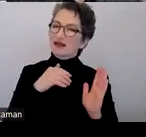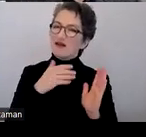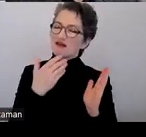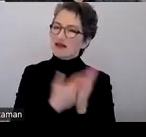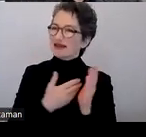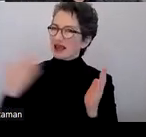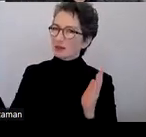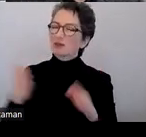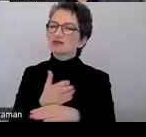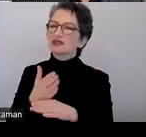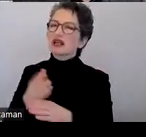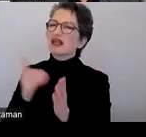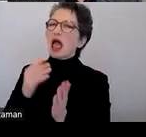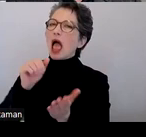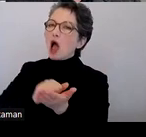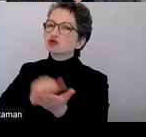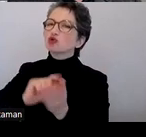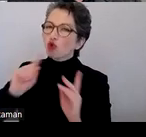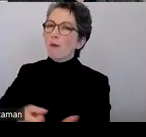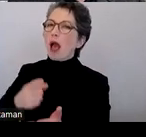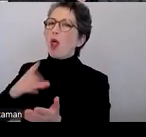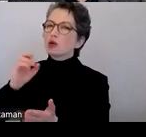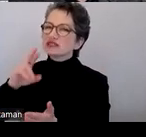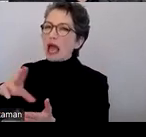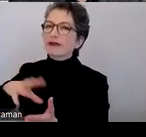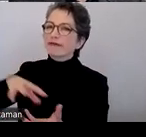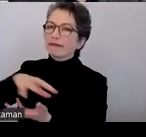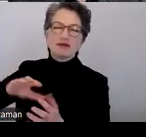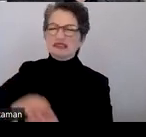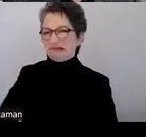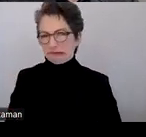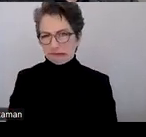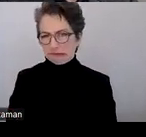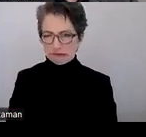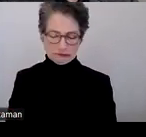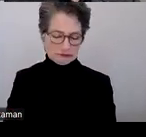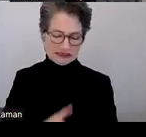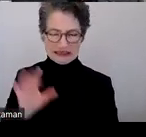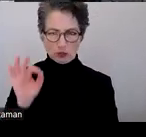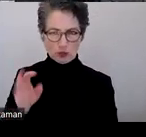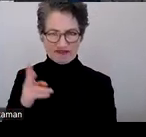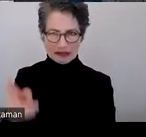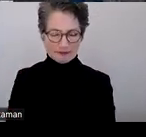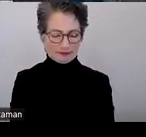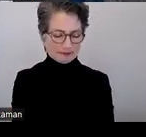Dateien, die ausgedruckt wurden, wieder per OCR versuchen barrierefrei zu machen. Das ist kein guter Weg.